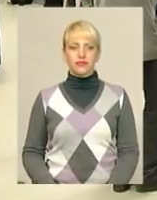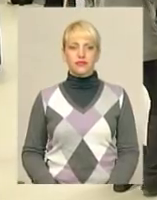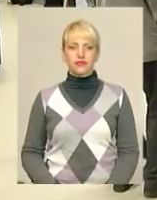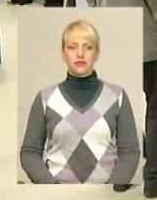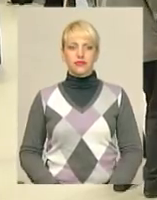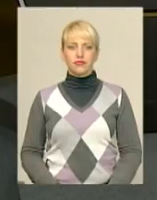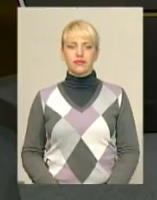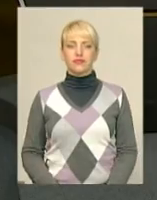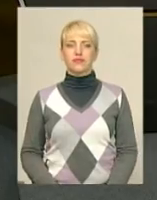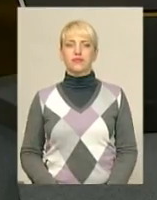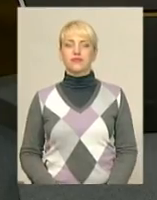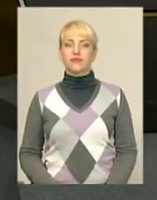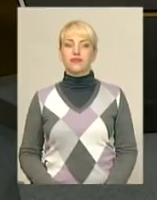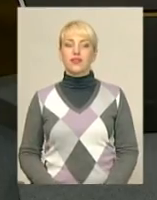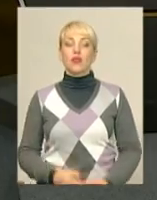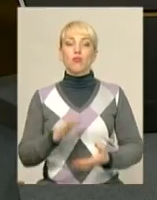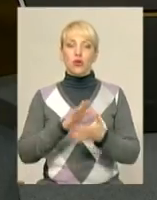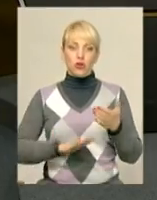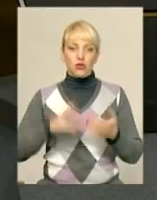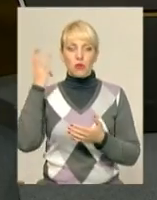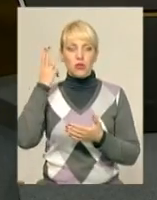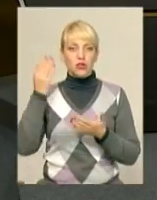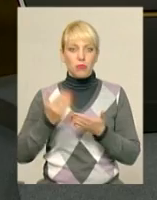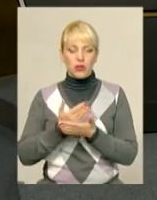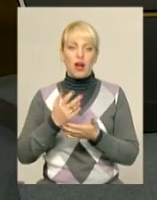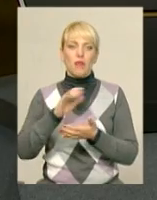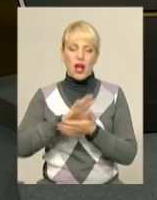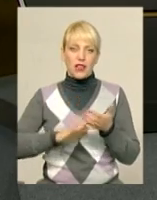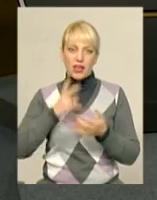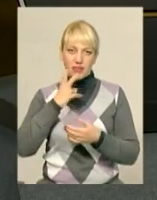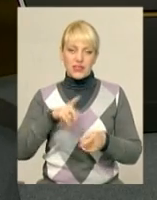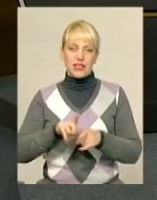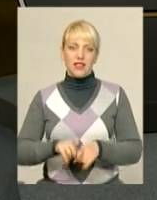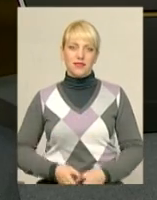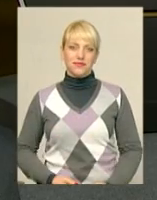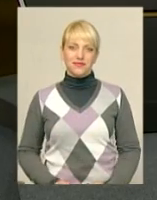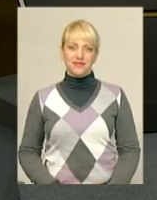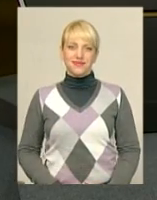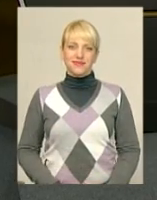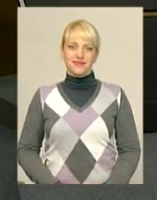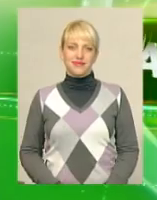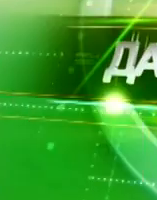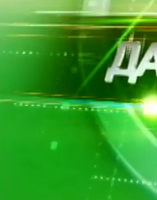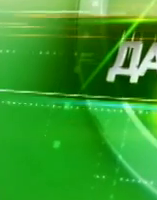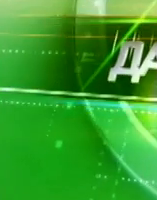випуску. Ми продовжуємо подільську панораму. Далі у випуску «Дивіться про таке».